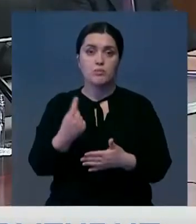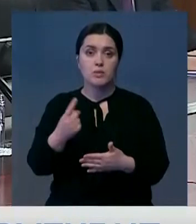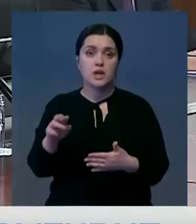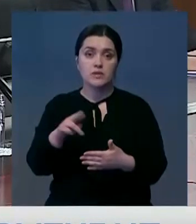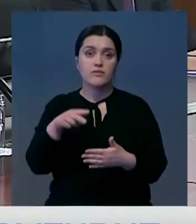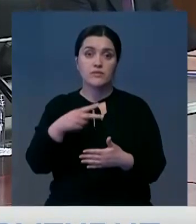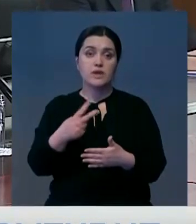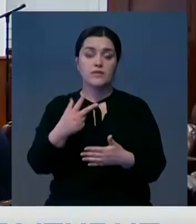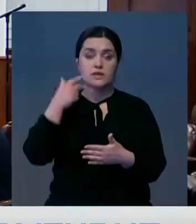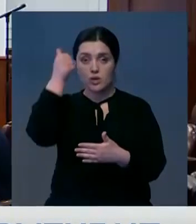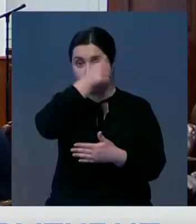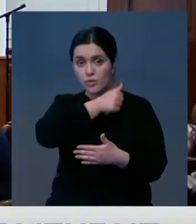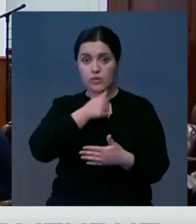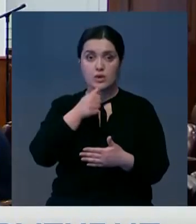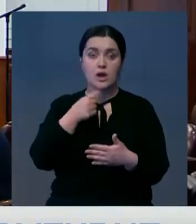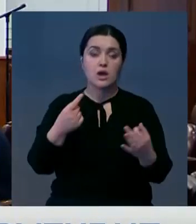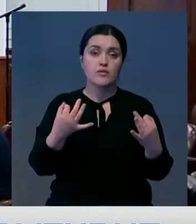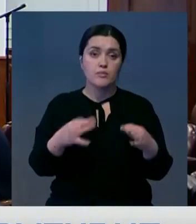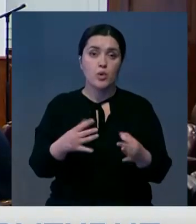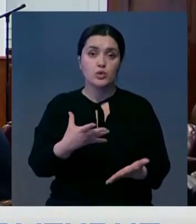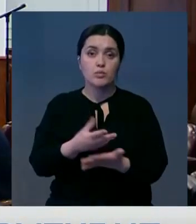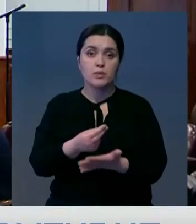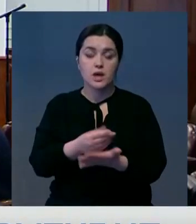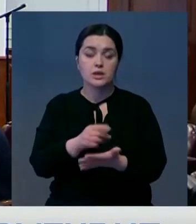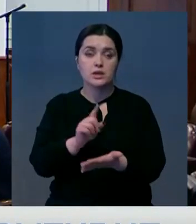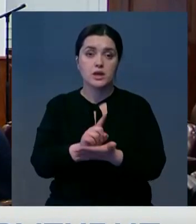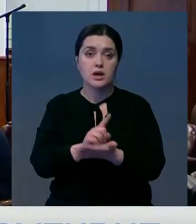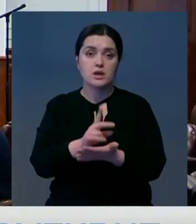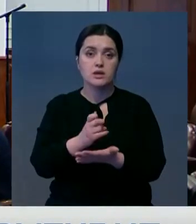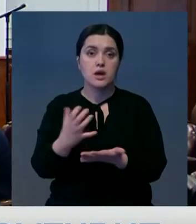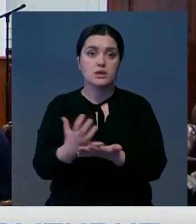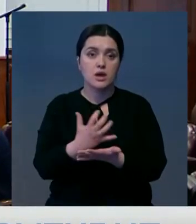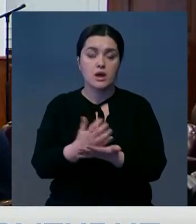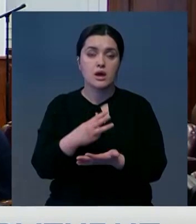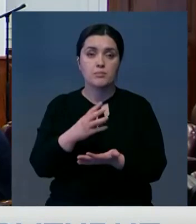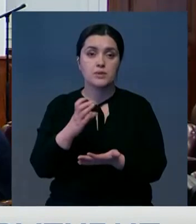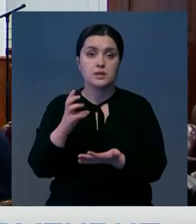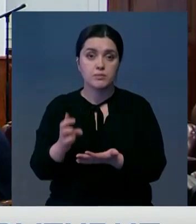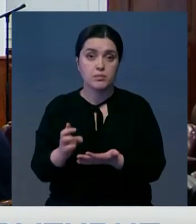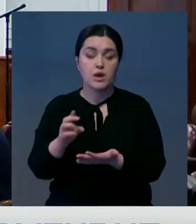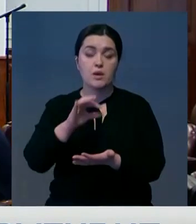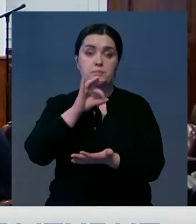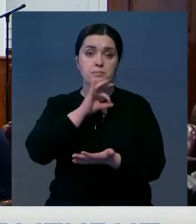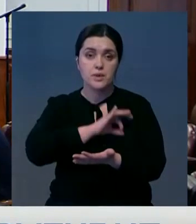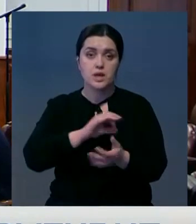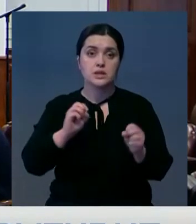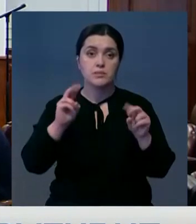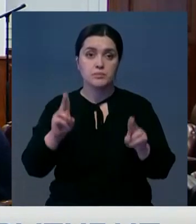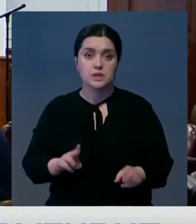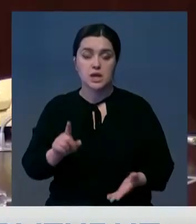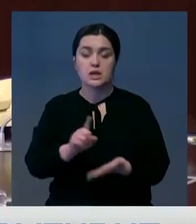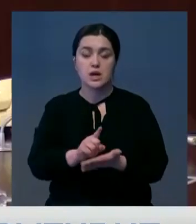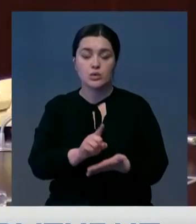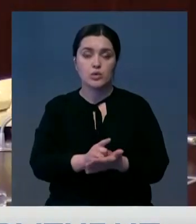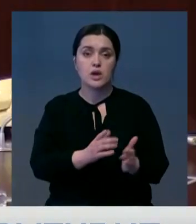2023 года и освобождение от уплаты налогов на доходы субъектов МСБ, которые применяют специальные налоговые